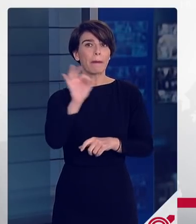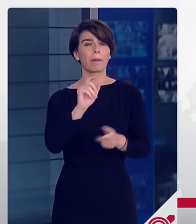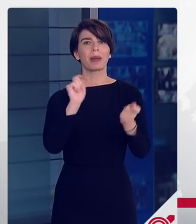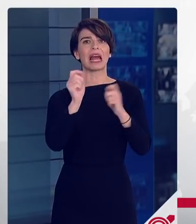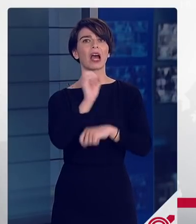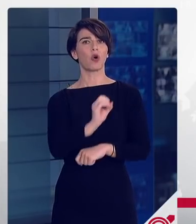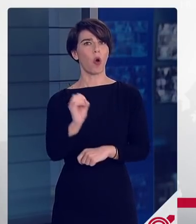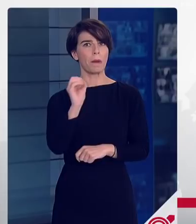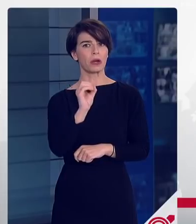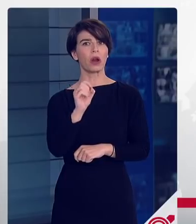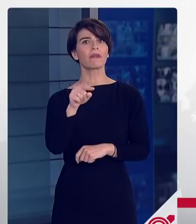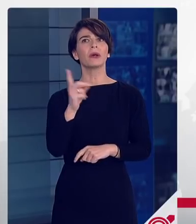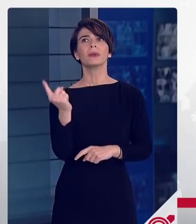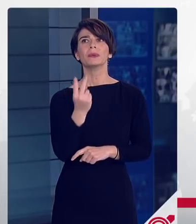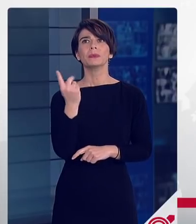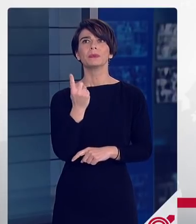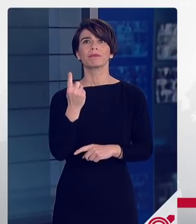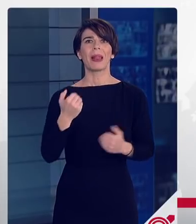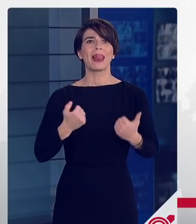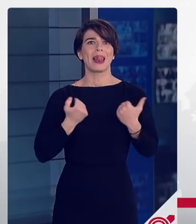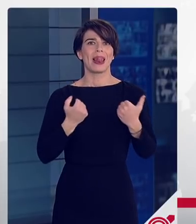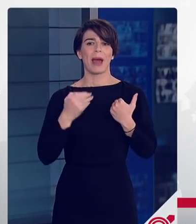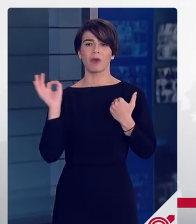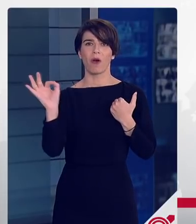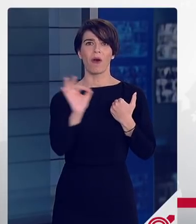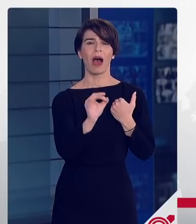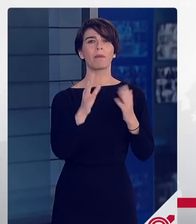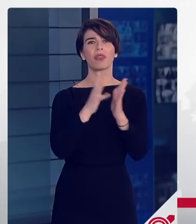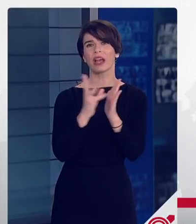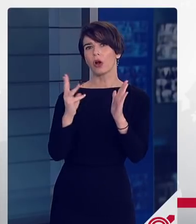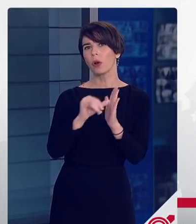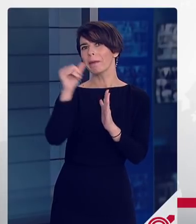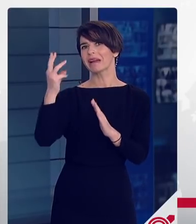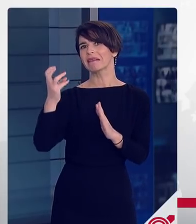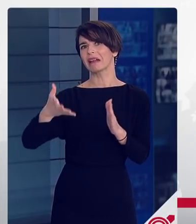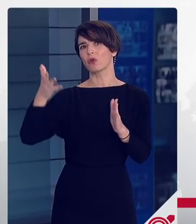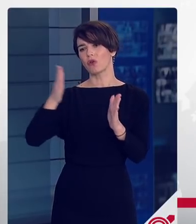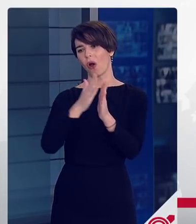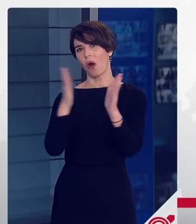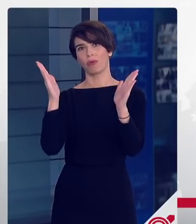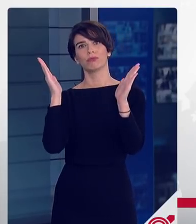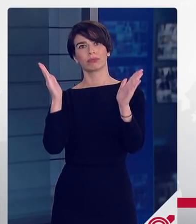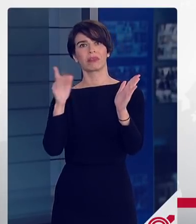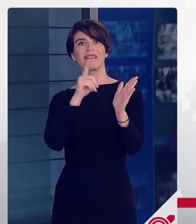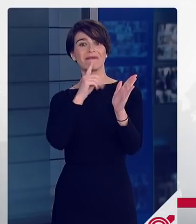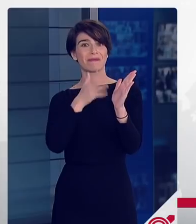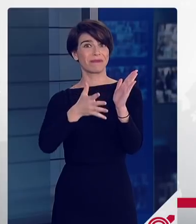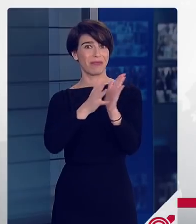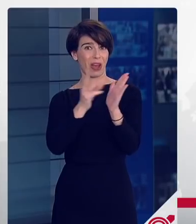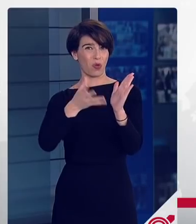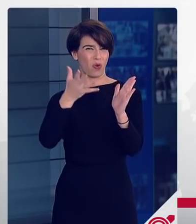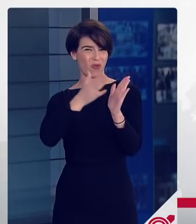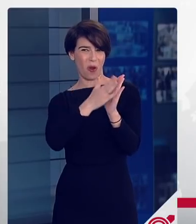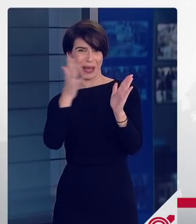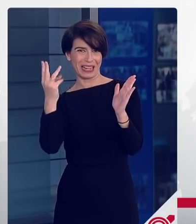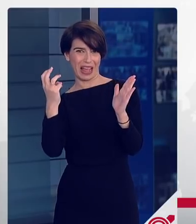όμικρων είναι κυρίως στις νεότερες γενιές κυρίως στις γενιές από 18 έως 30 ετών Αυτές οι γενιές και λόγω